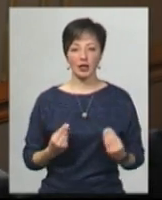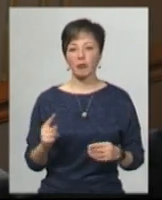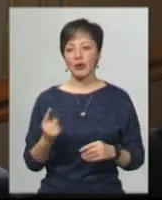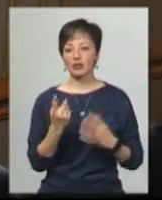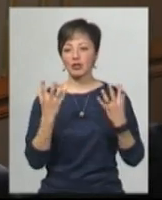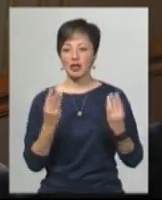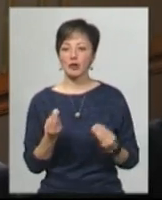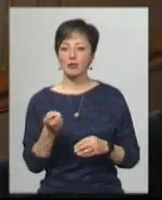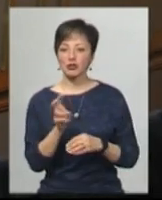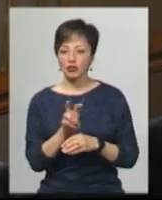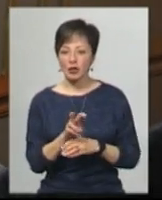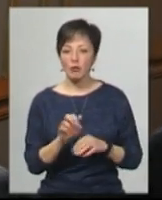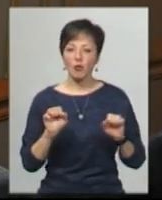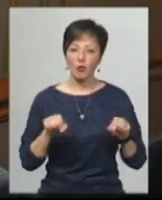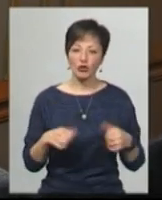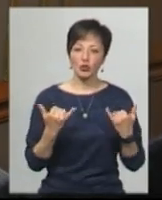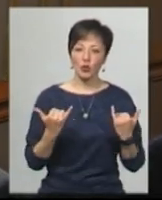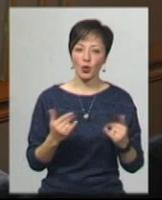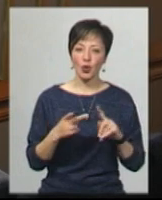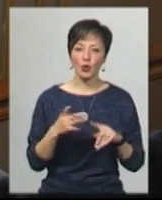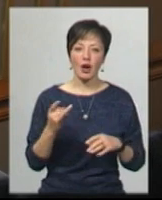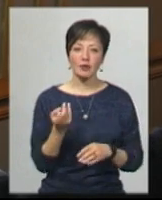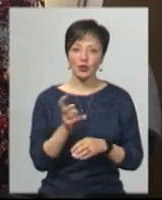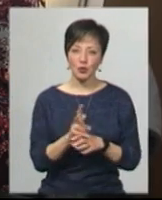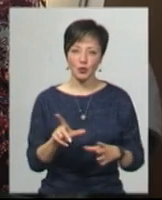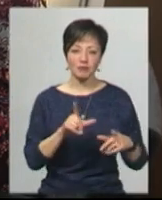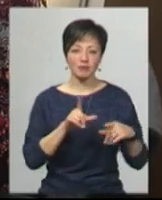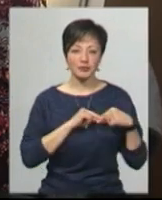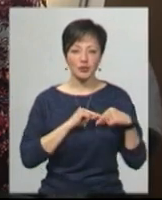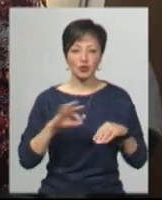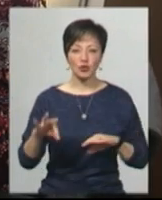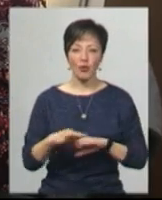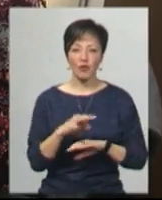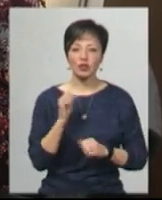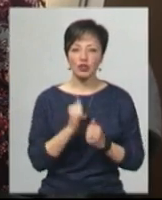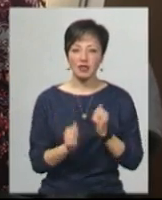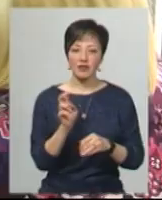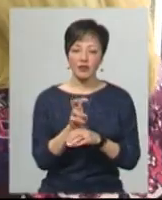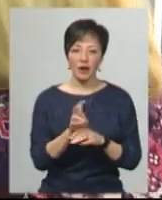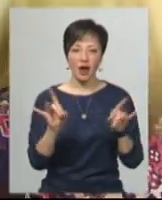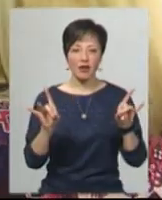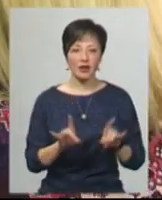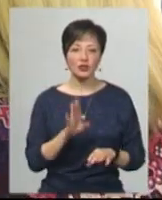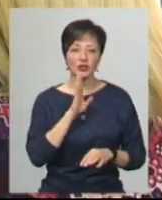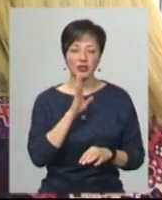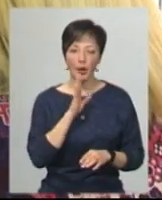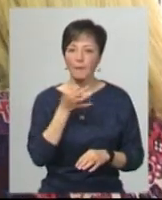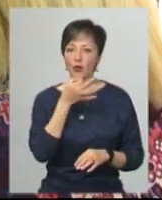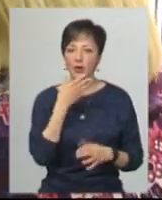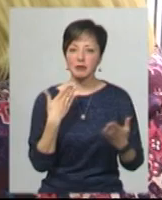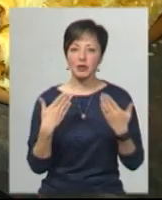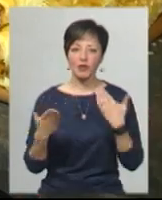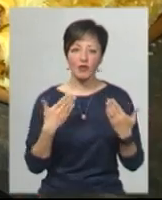вже ми прийшли. Може, навіть сьогодні другий раз прийду з чоловіком. Часто відвідує кав'ярню в центрі міста Валентина. Жінка полюбляє